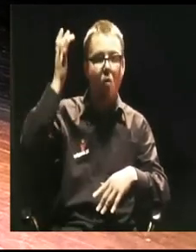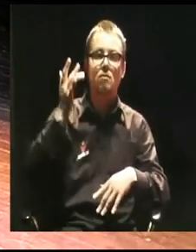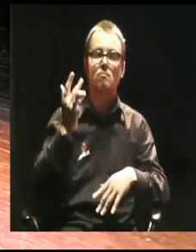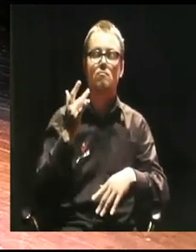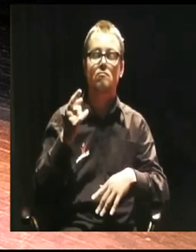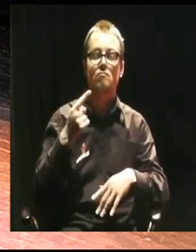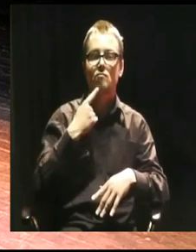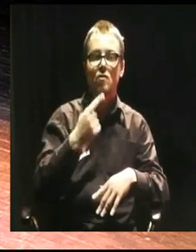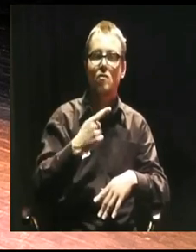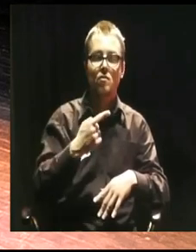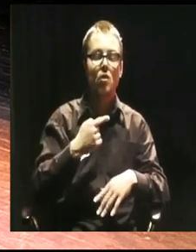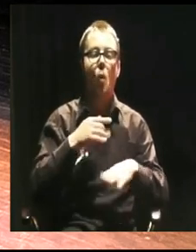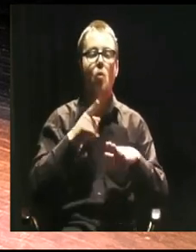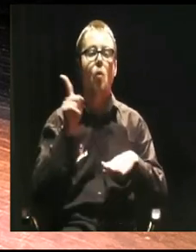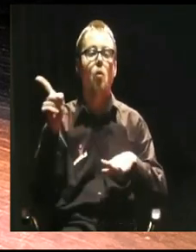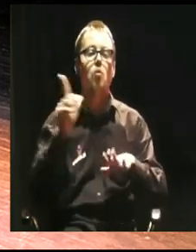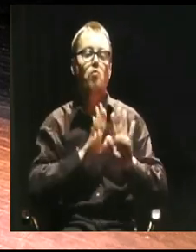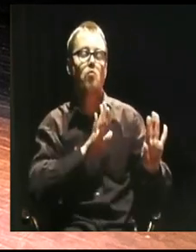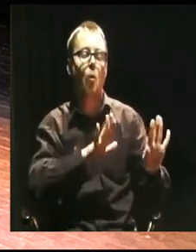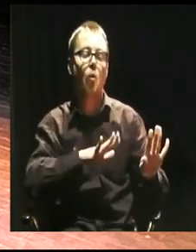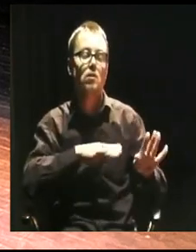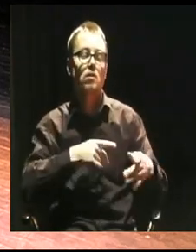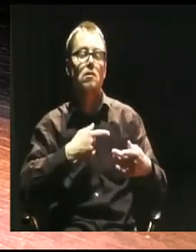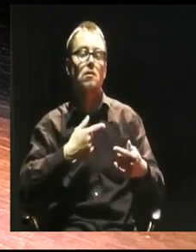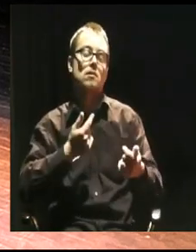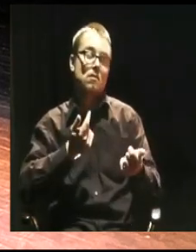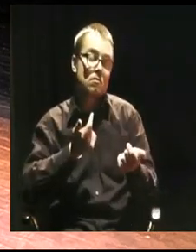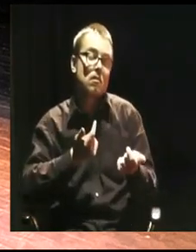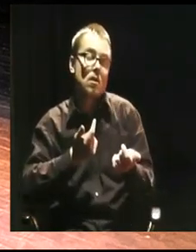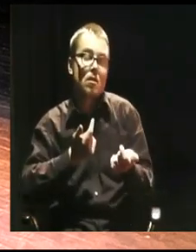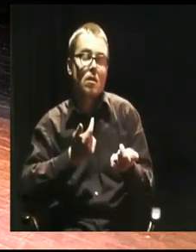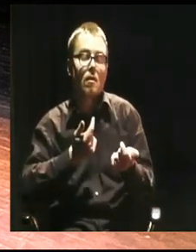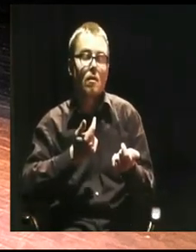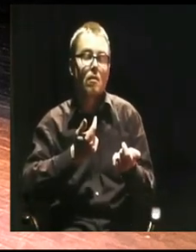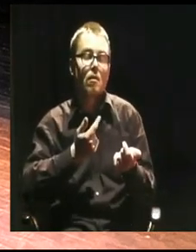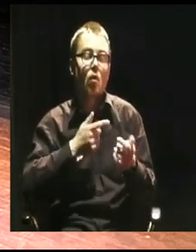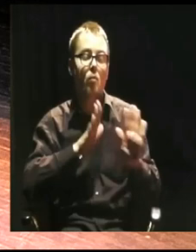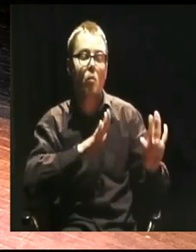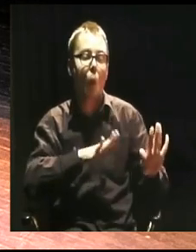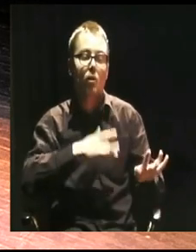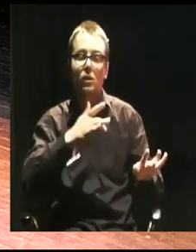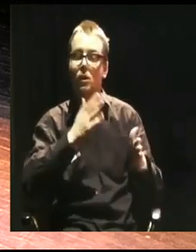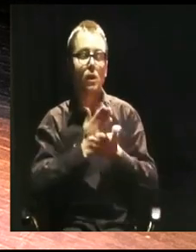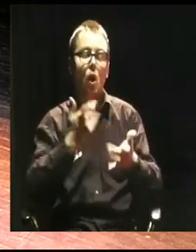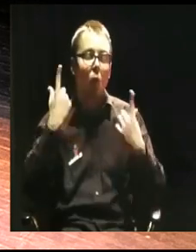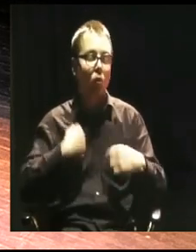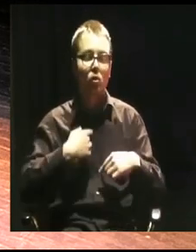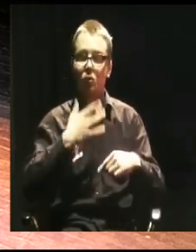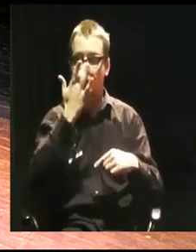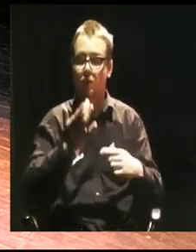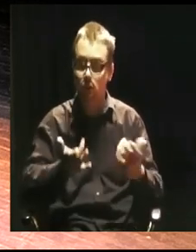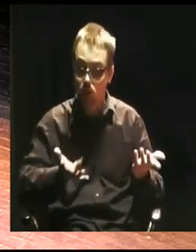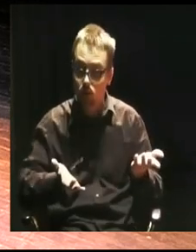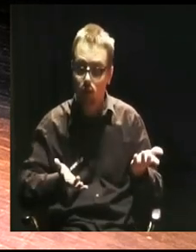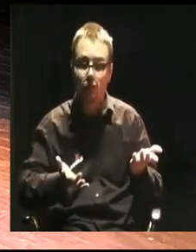agresją. On broni interesów rosyjskiej mniejszości. 400 lat temu. Wiemy o co chodzi? Wiemy